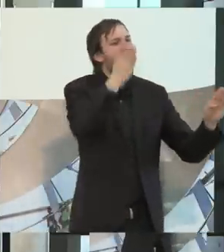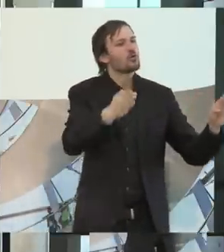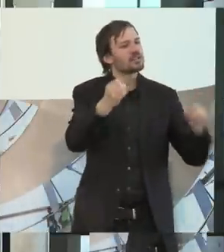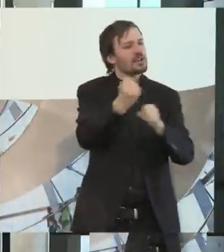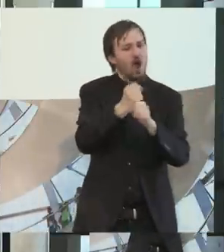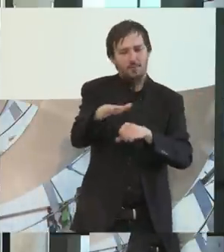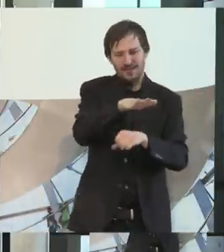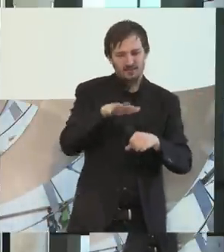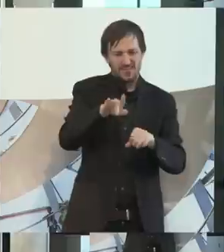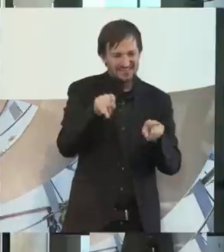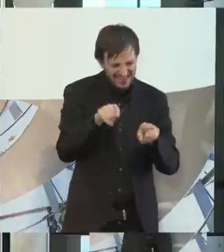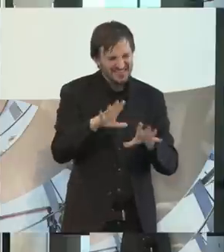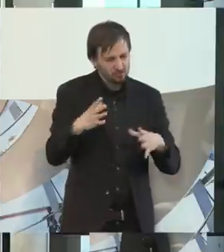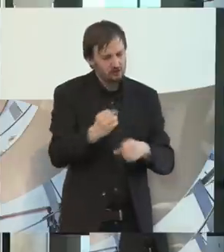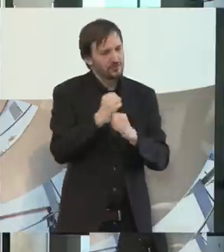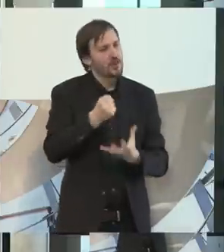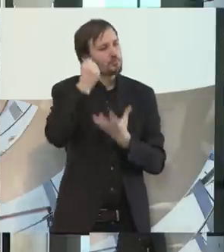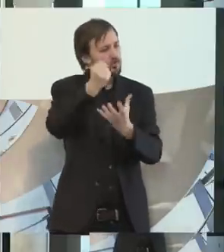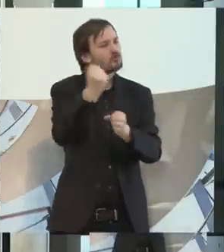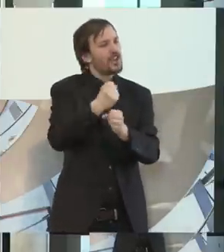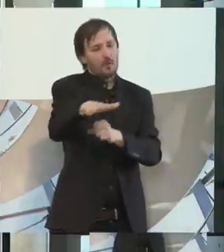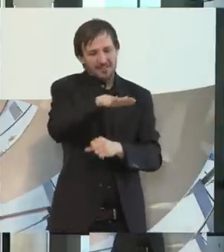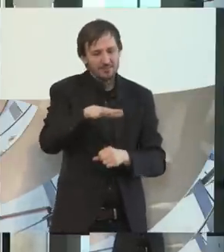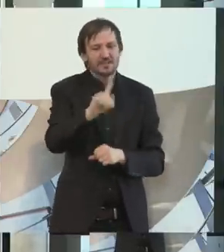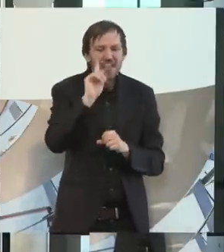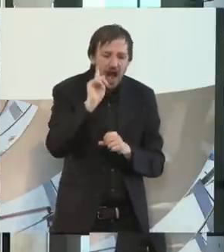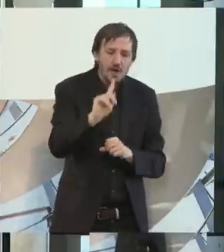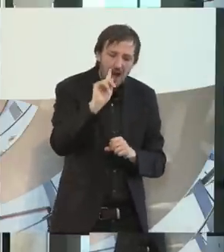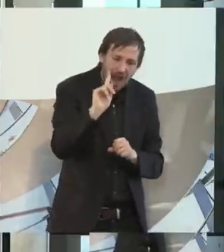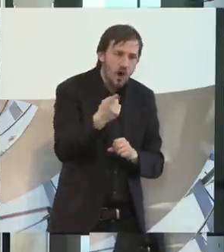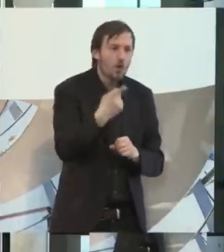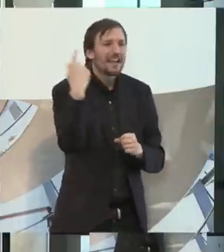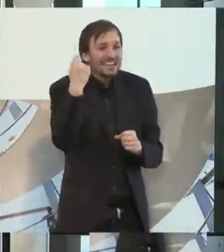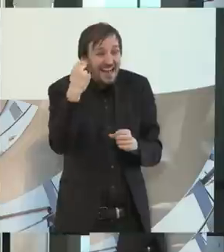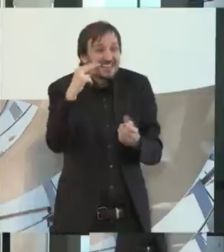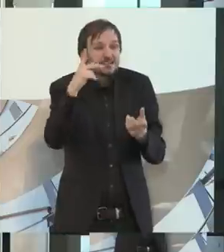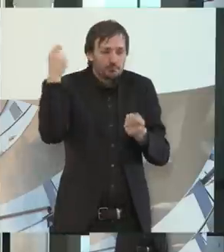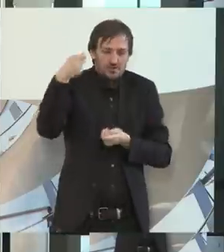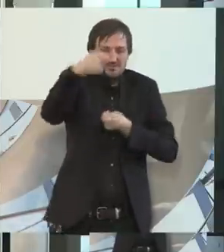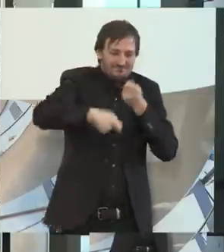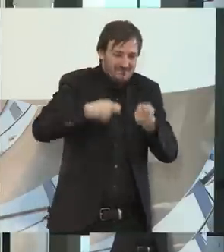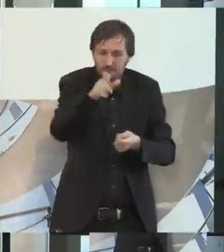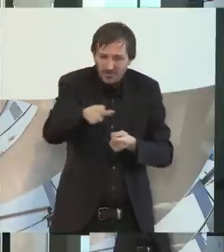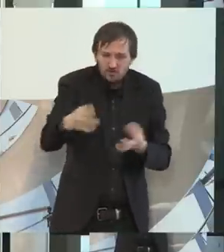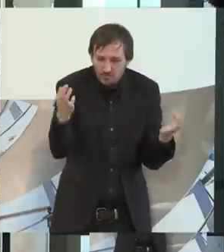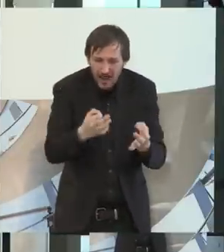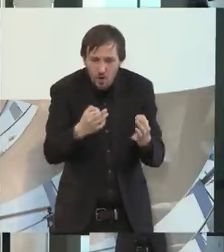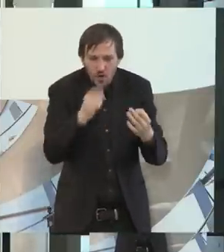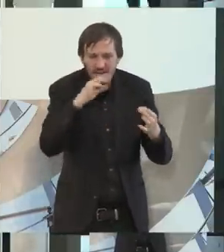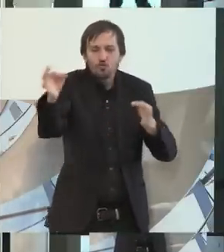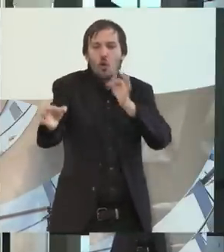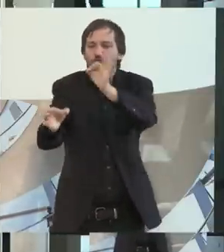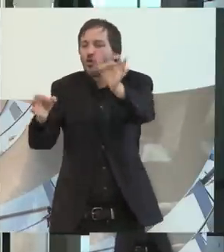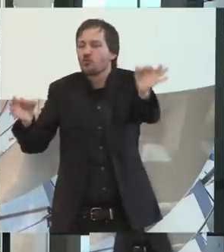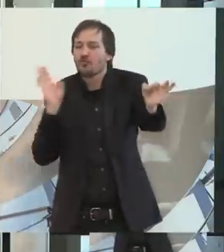zum Budgetarbeitsplatz zu kommen. Aber eben auch die Mittel zur Verfügung zu stellen, die die Menschen brauchen, auf dem flachen Land zu ihrem Arbeitsplatz